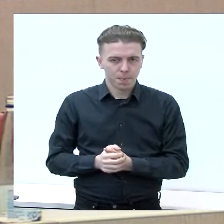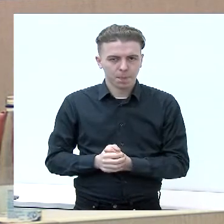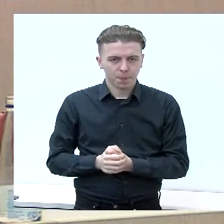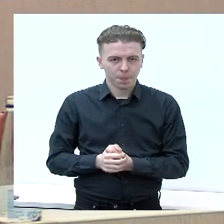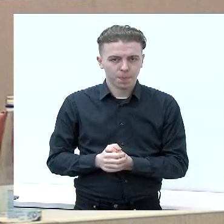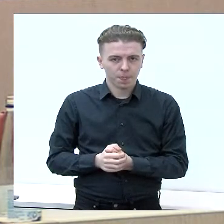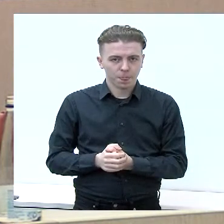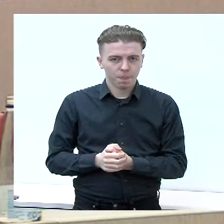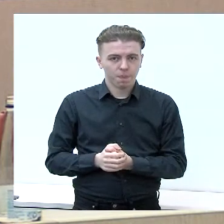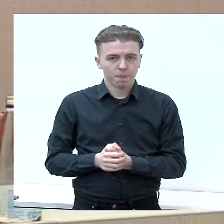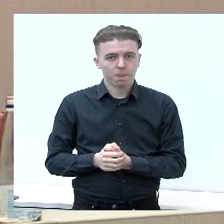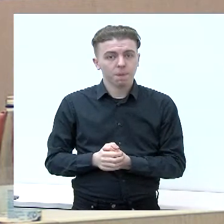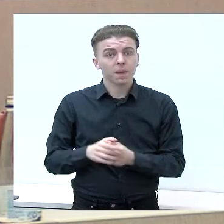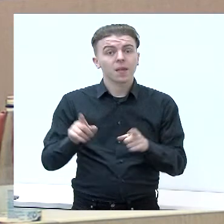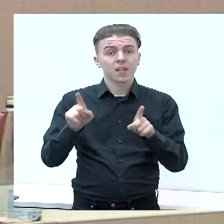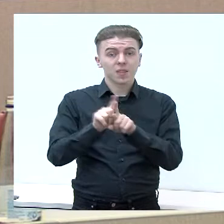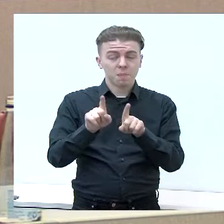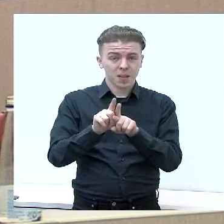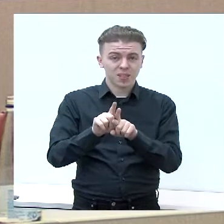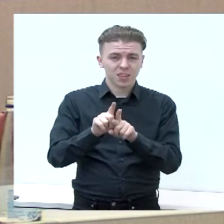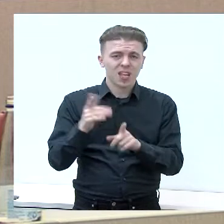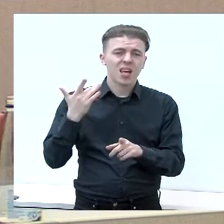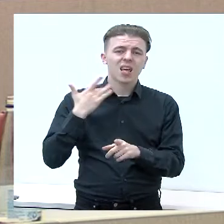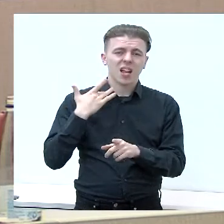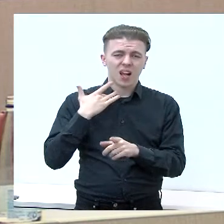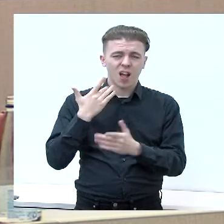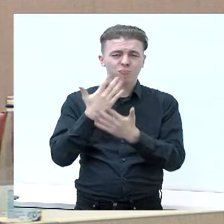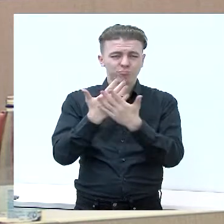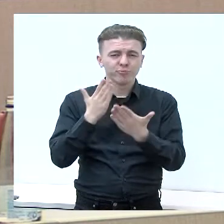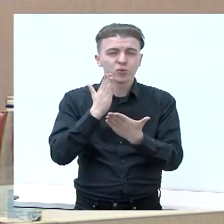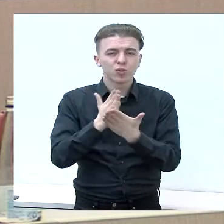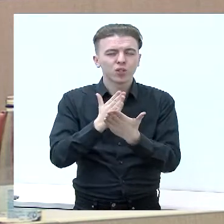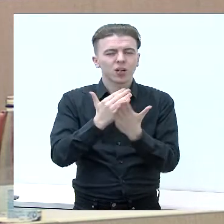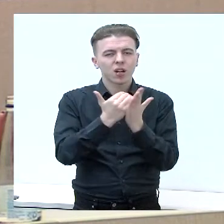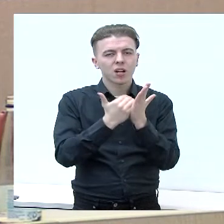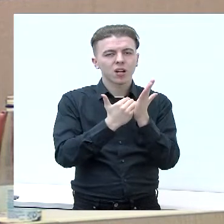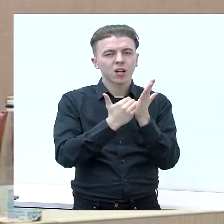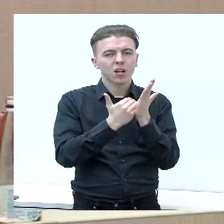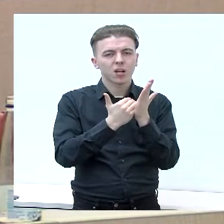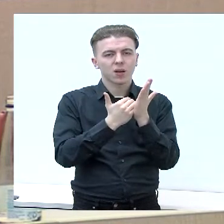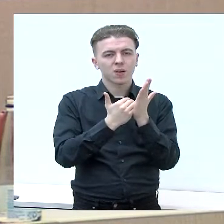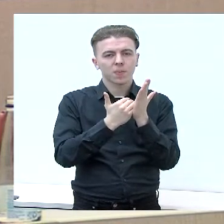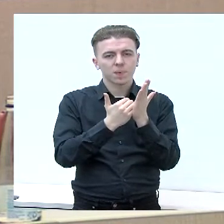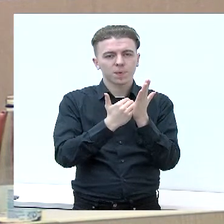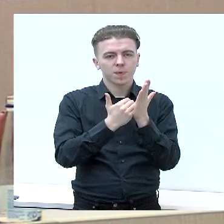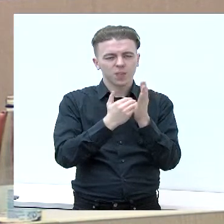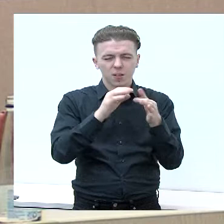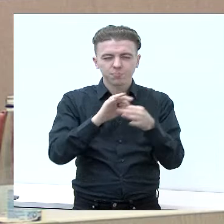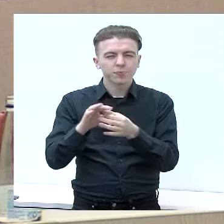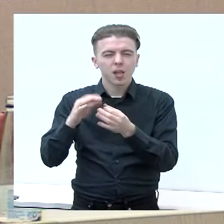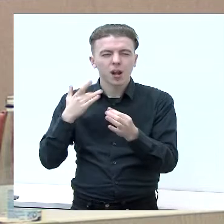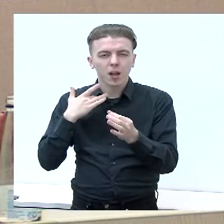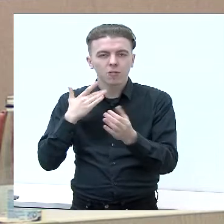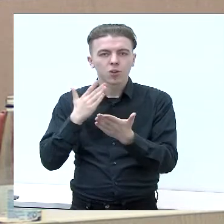dėl visų reikalavimų susijusių su reikalavimais, kurie yra